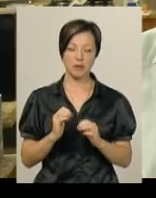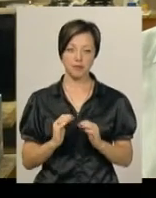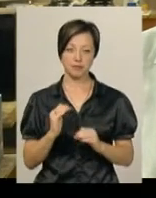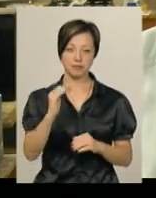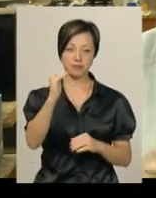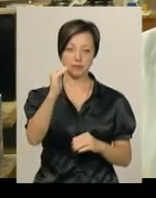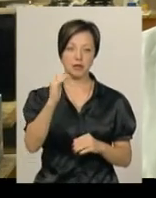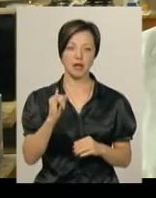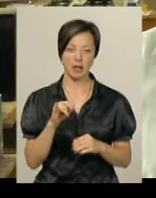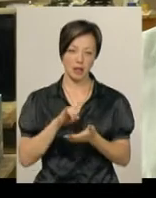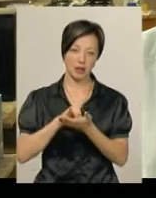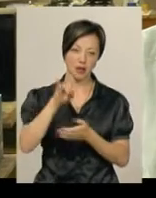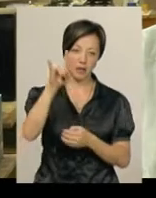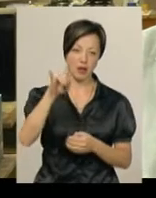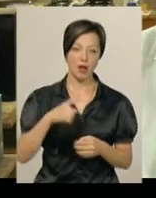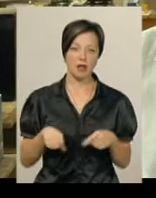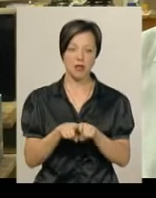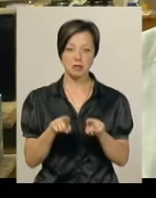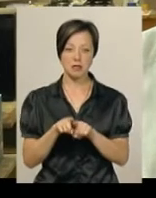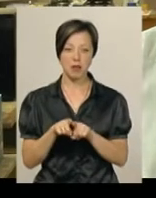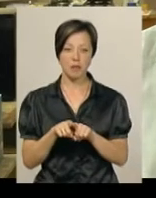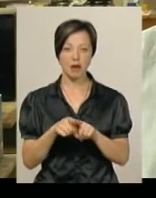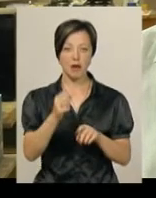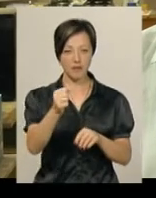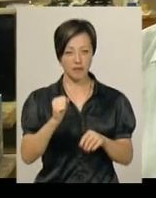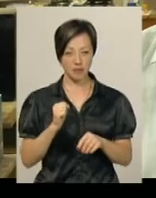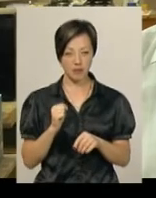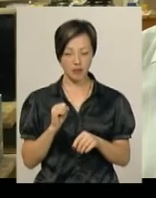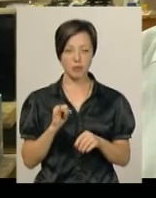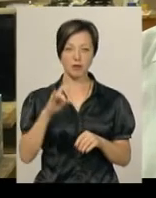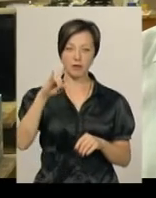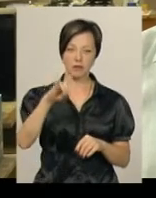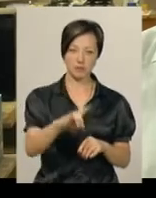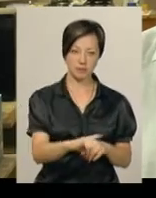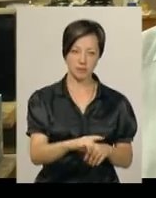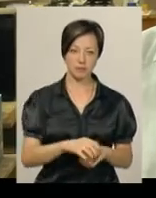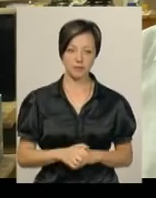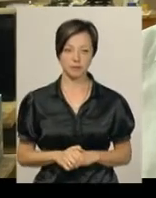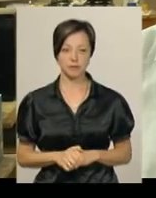піднімається вверх, і літак летить вверх. Так само пілот ручку бере від себе, і модель летить униз.